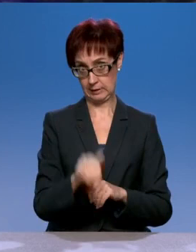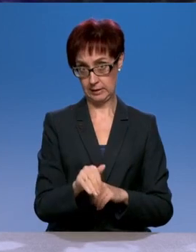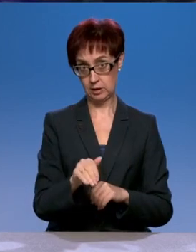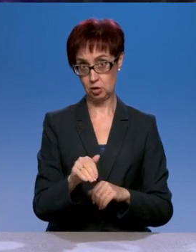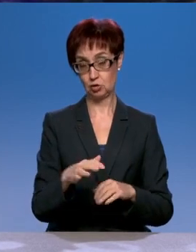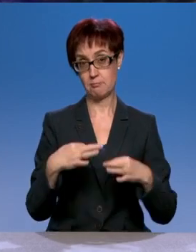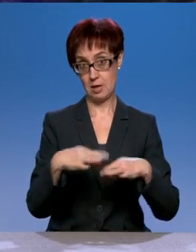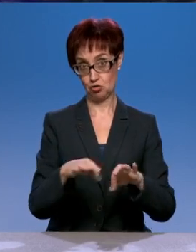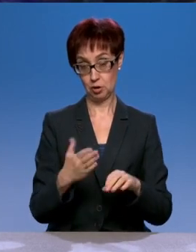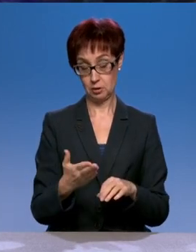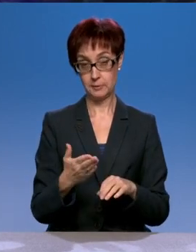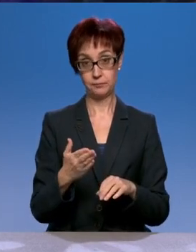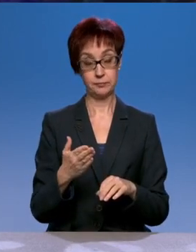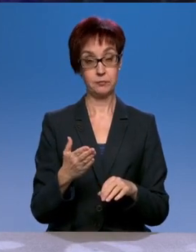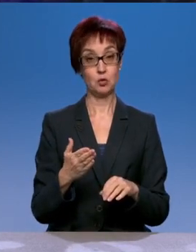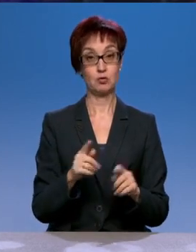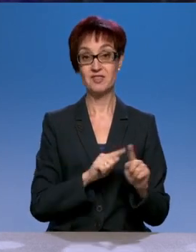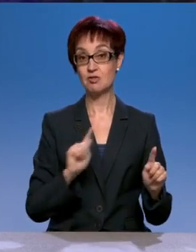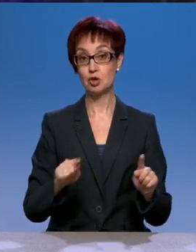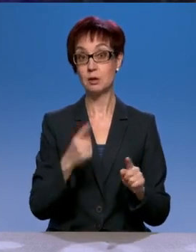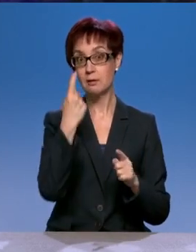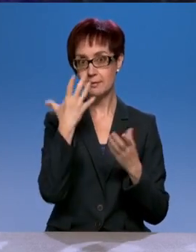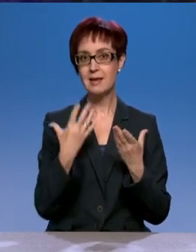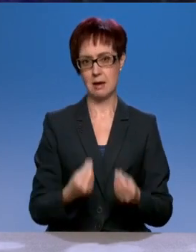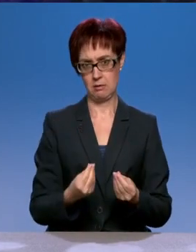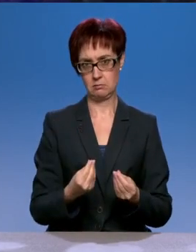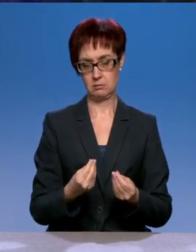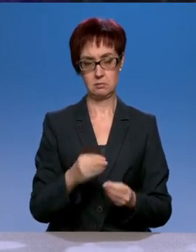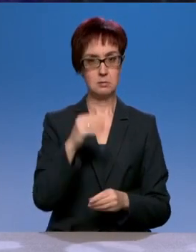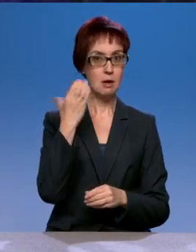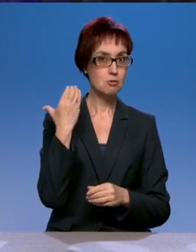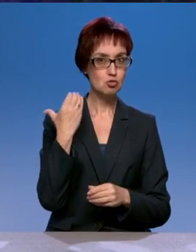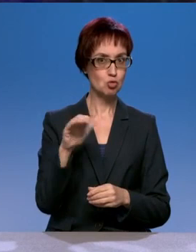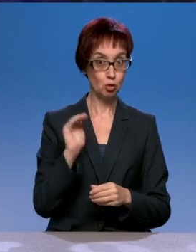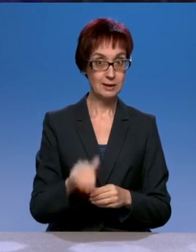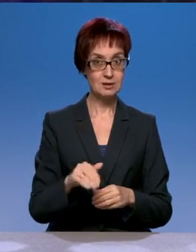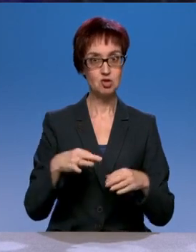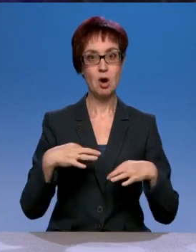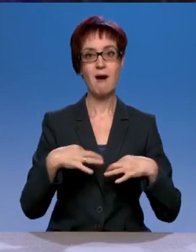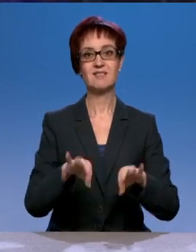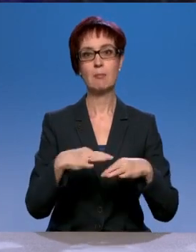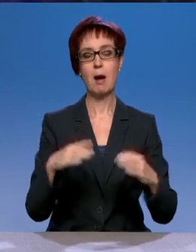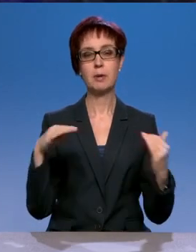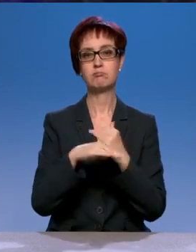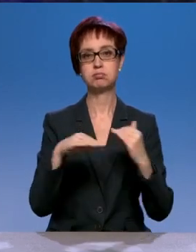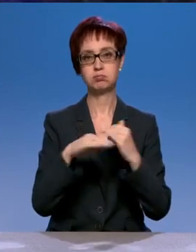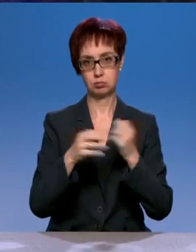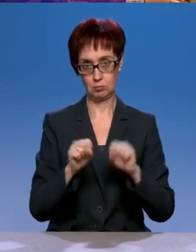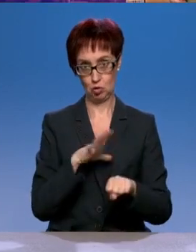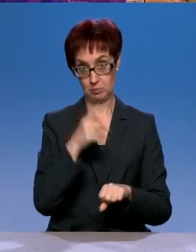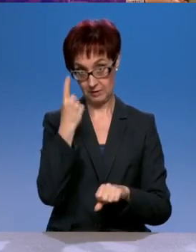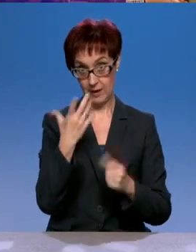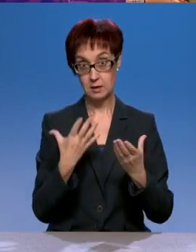движение машин, там в течение месяца, дня, дня, 100 тысяч автомобилей в день может пройти. Это в основном грузовики,